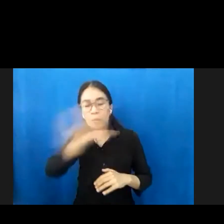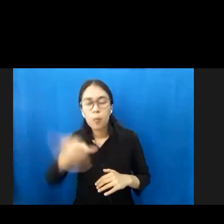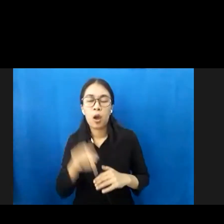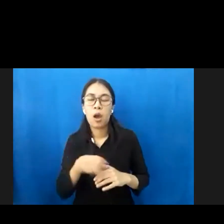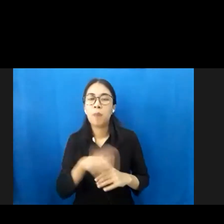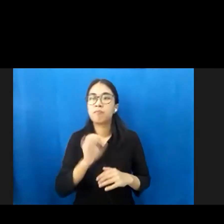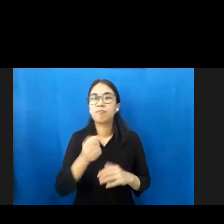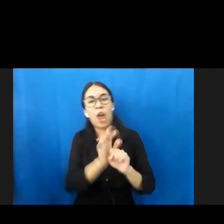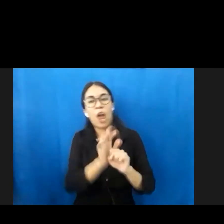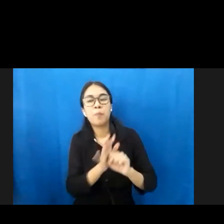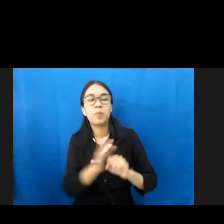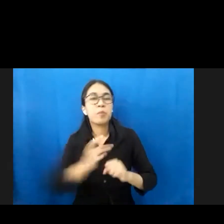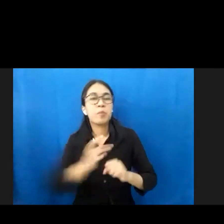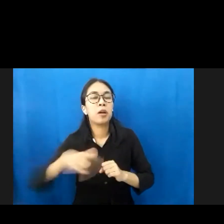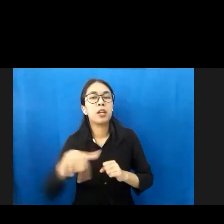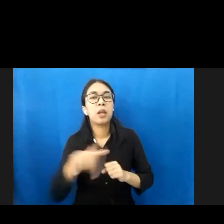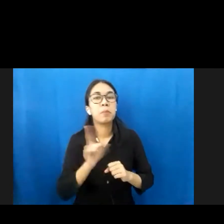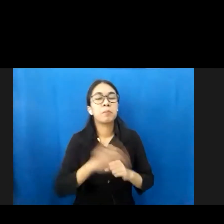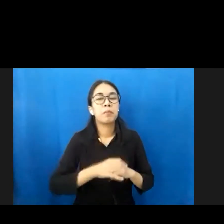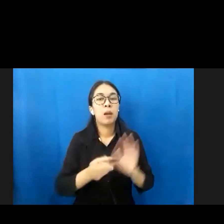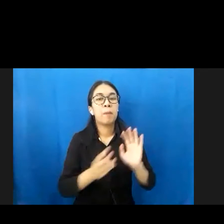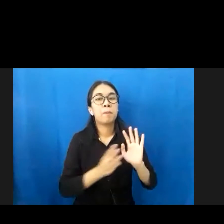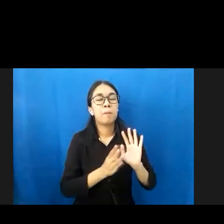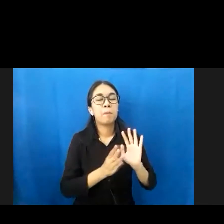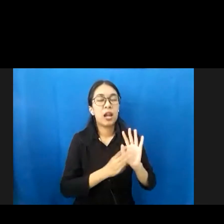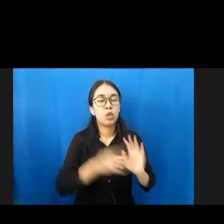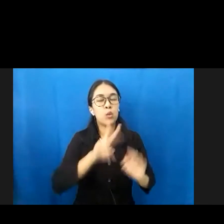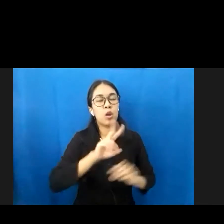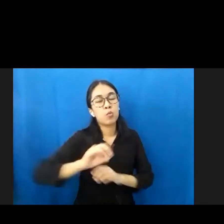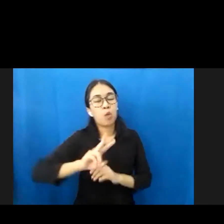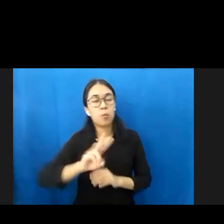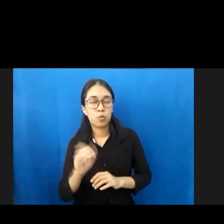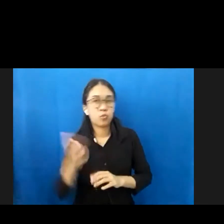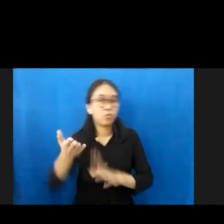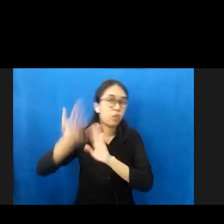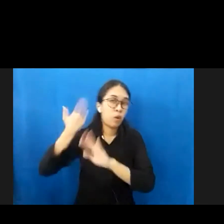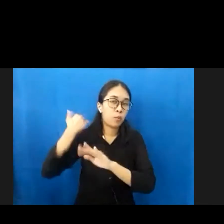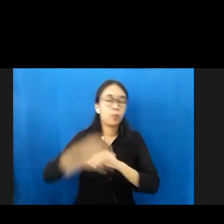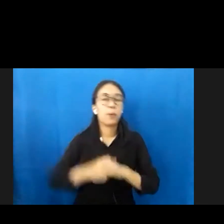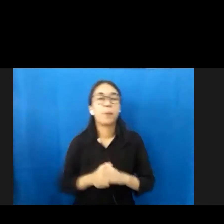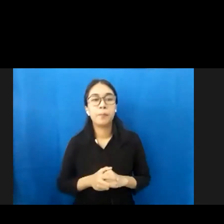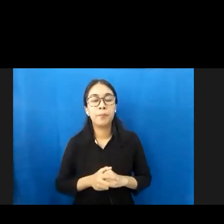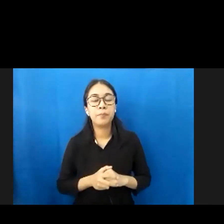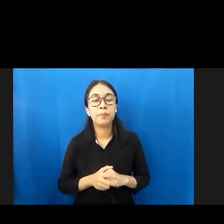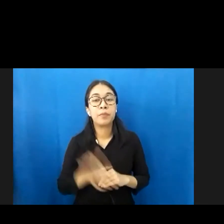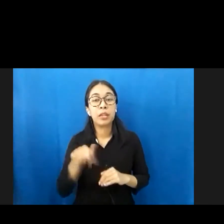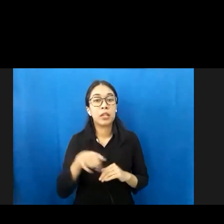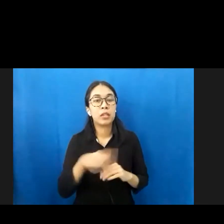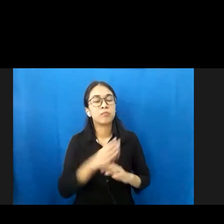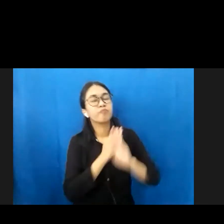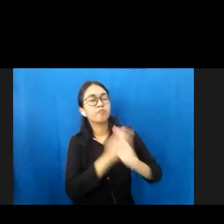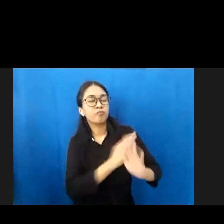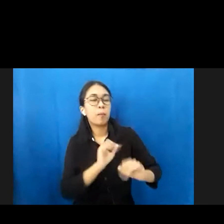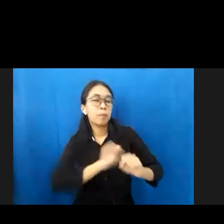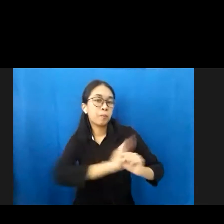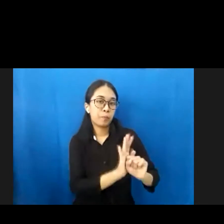diumumkan sebagai bencana nasional pada Maret 2020 yang lalu. Dalam rangka menanggulangi pandemi COVID-19 ini,